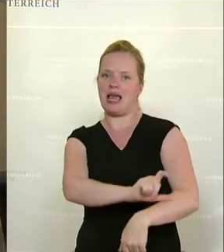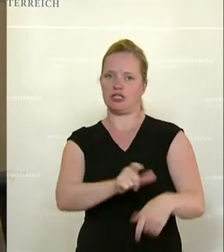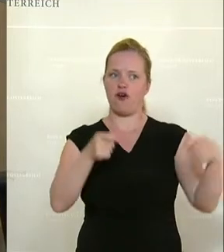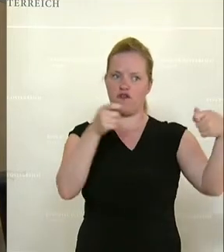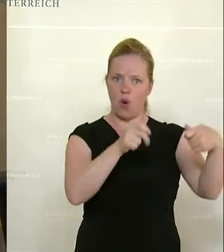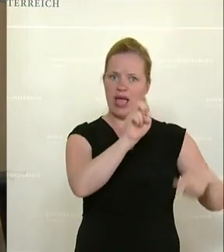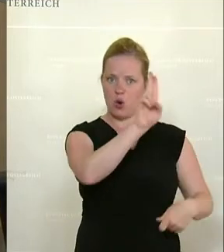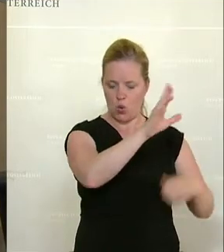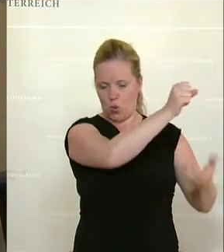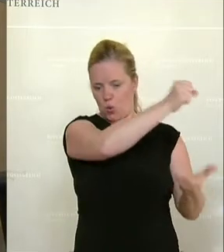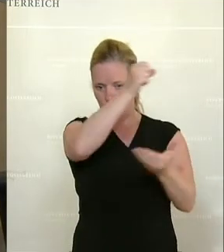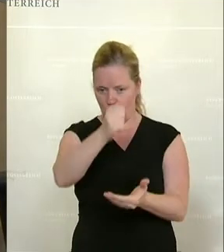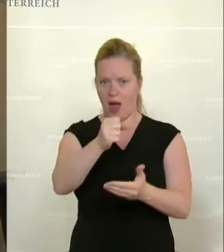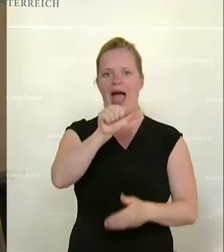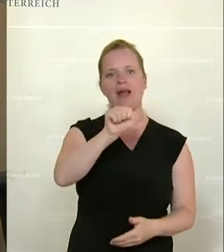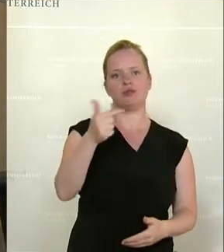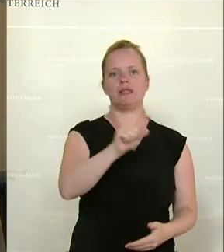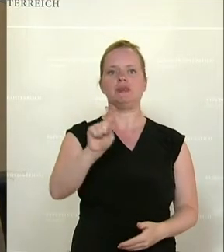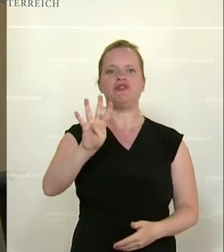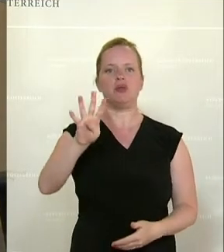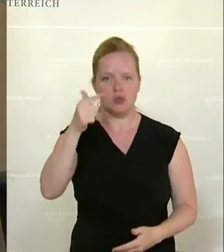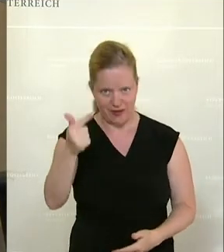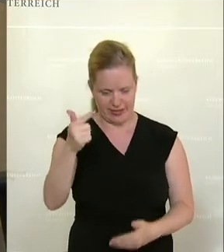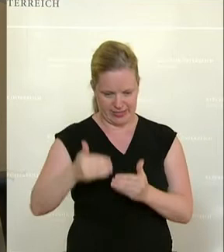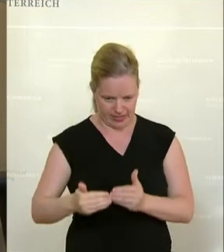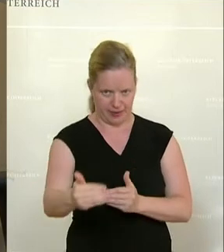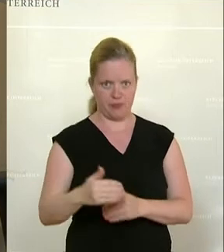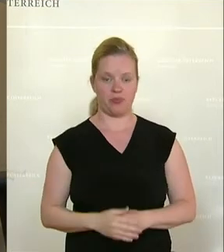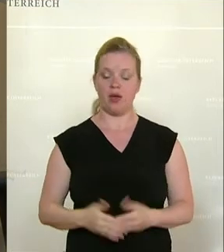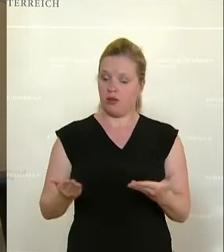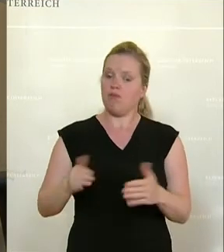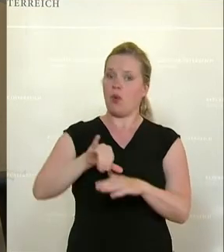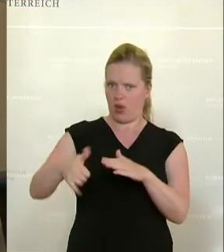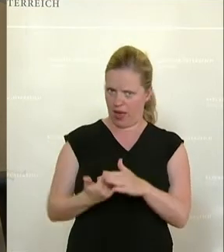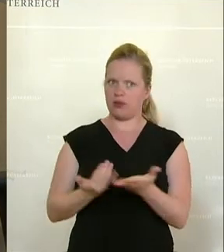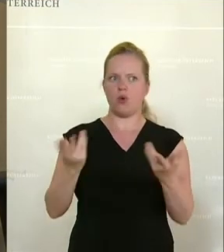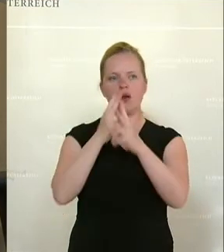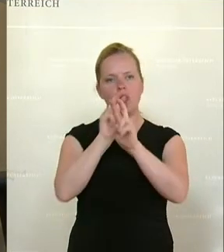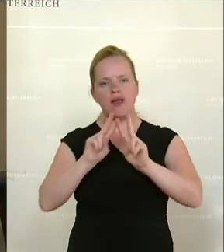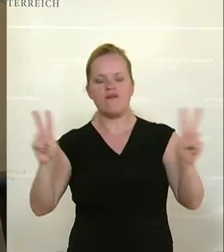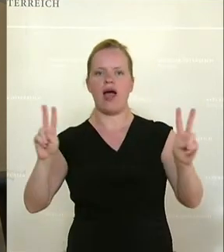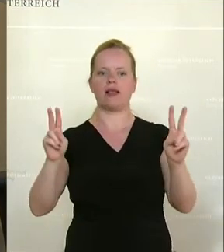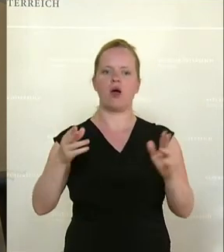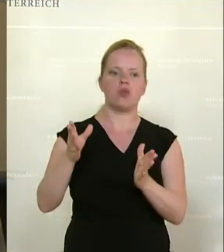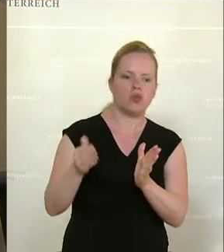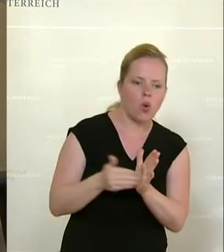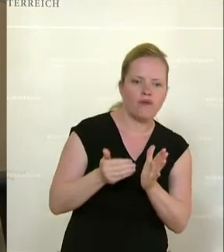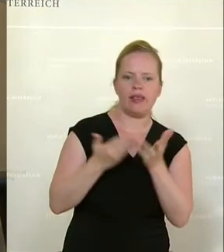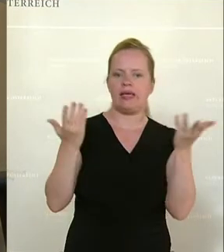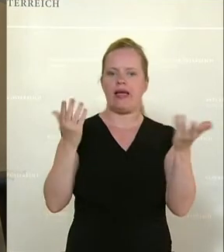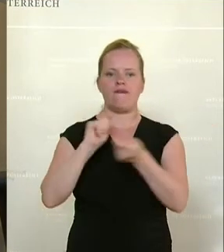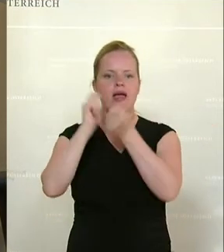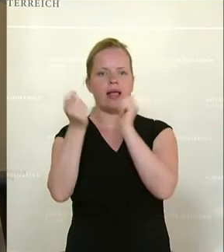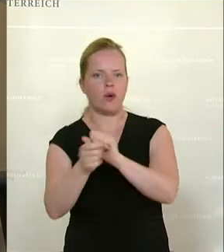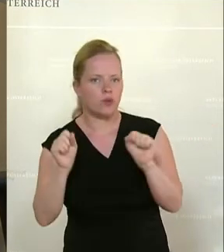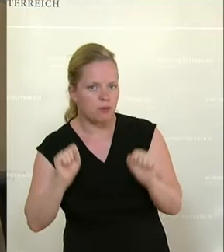erstreckt sich von 21 bis 24. Durch dieses Projekt können österreichweit notwendige Veränderungspotenziale identifiziert,